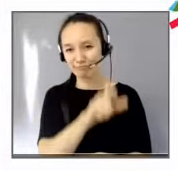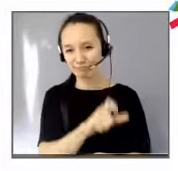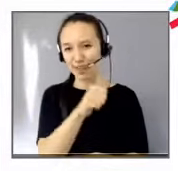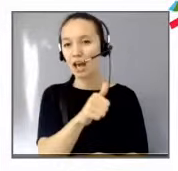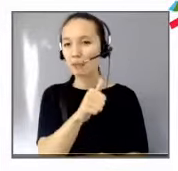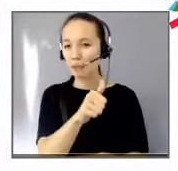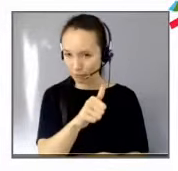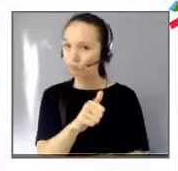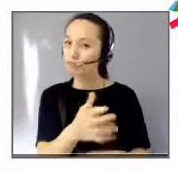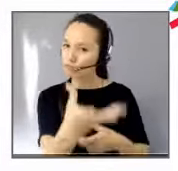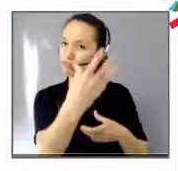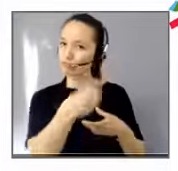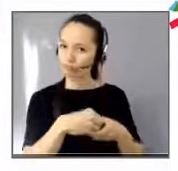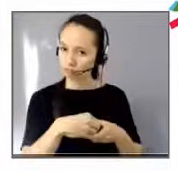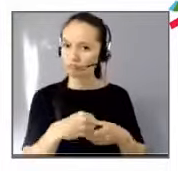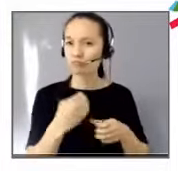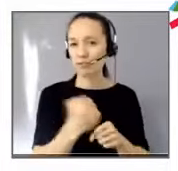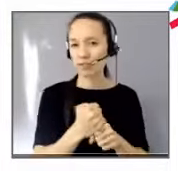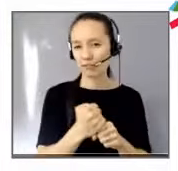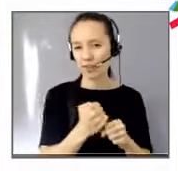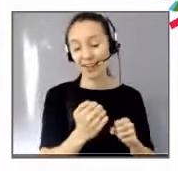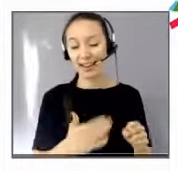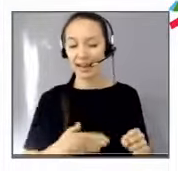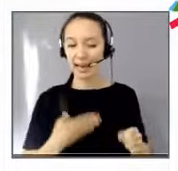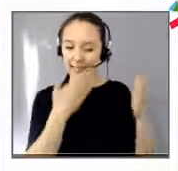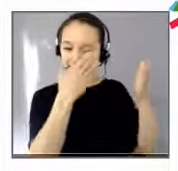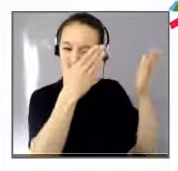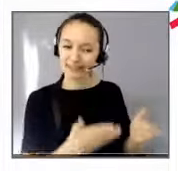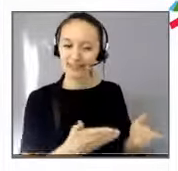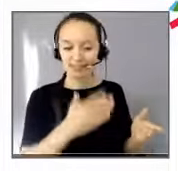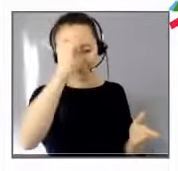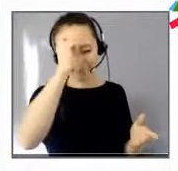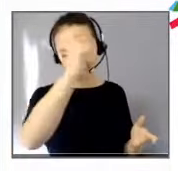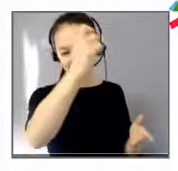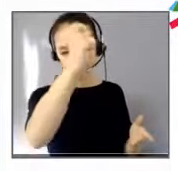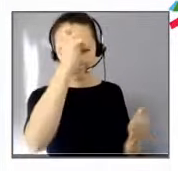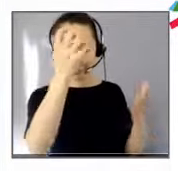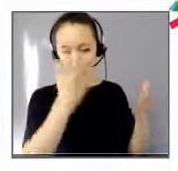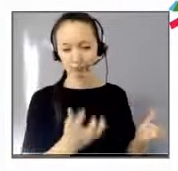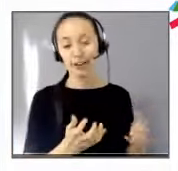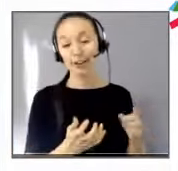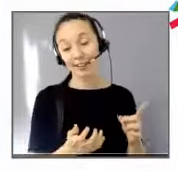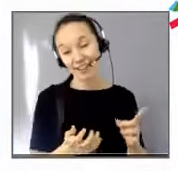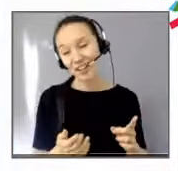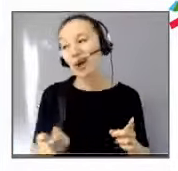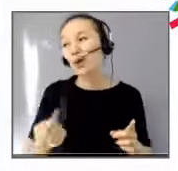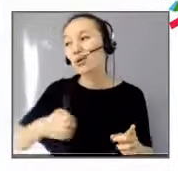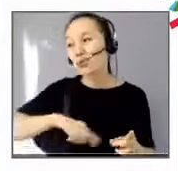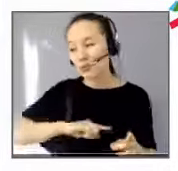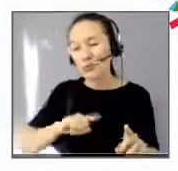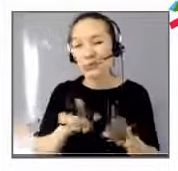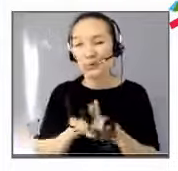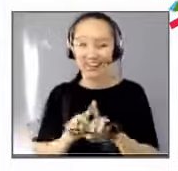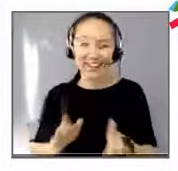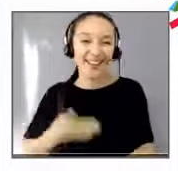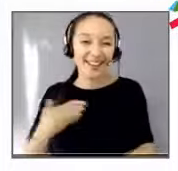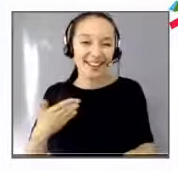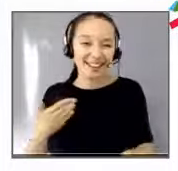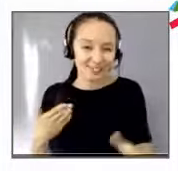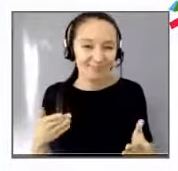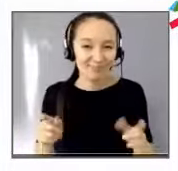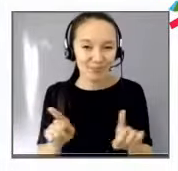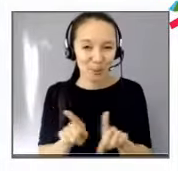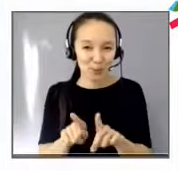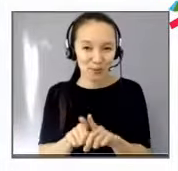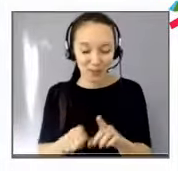et c'est un peu quand même grâce à elle qu'on est là aujourd'hui.'est un peu grâce à nous aussi, on peut se le dire. Un jour, au début, c'était tous les deux.